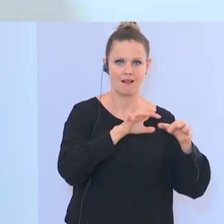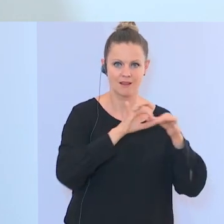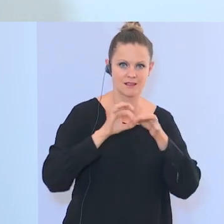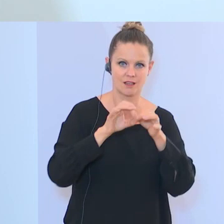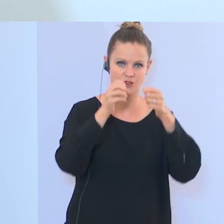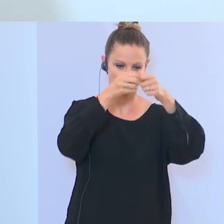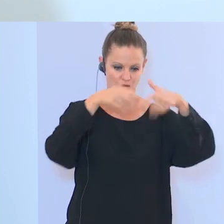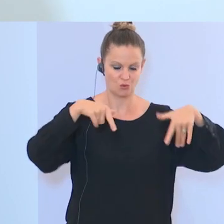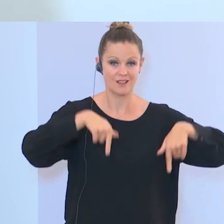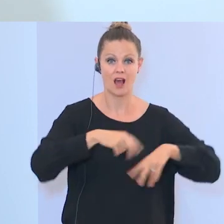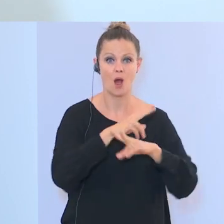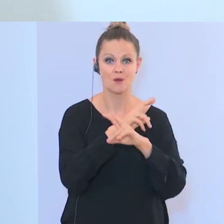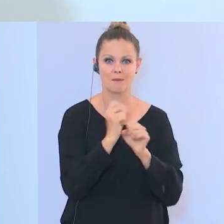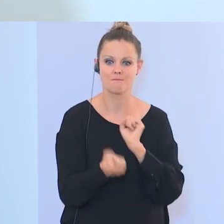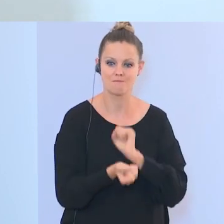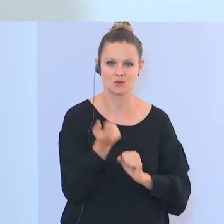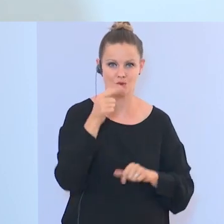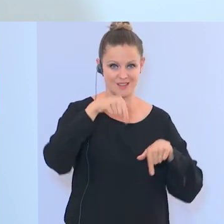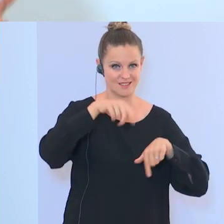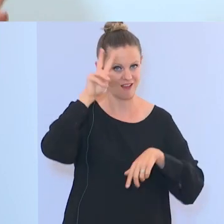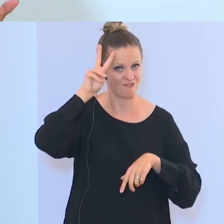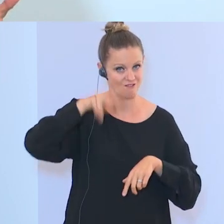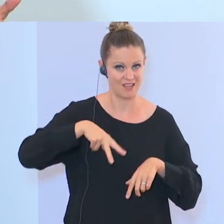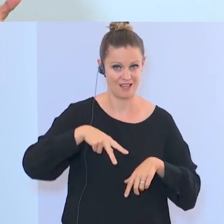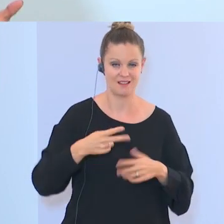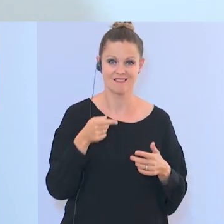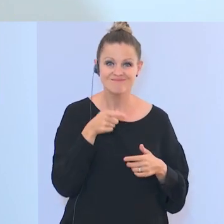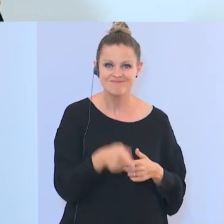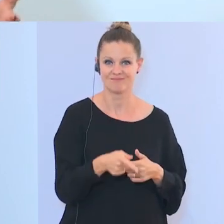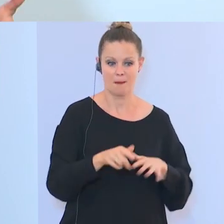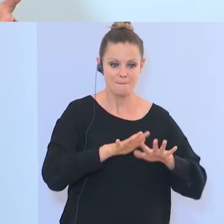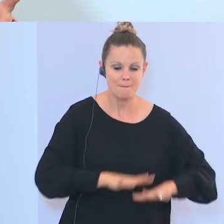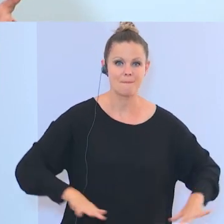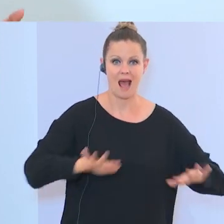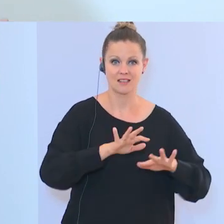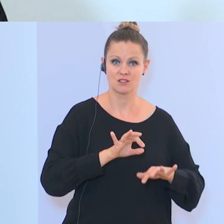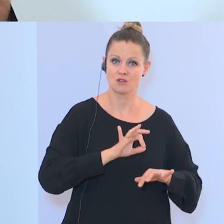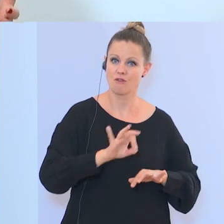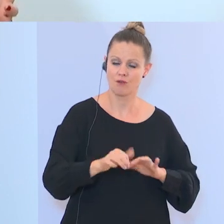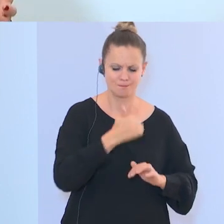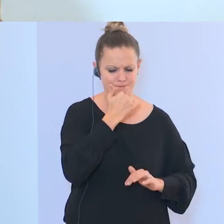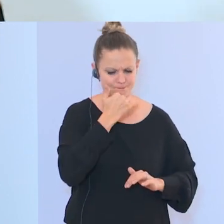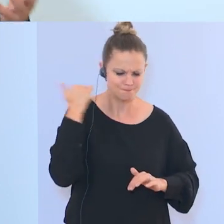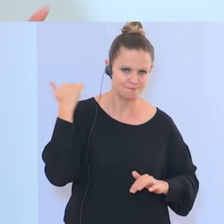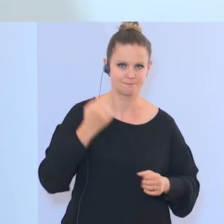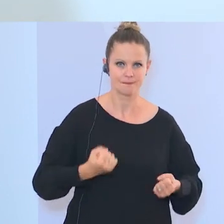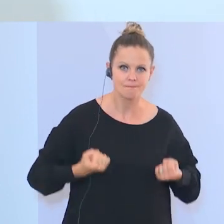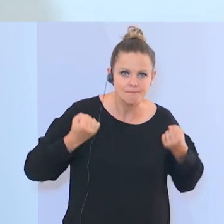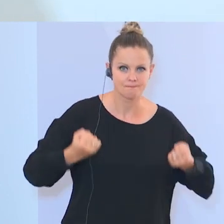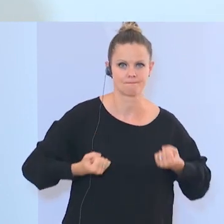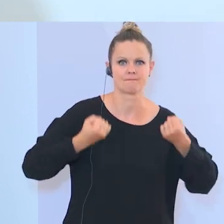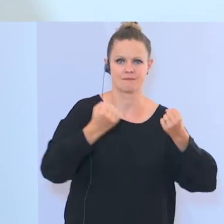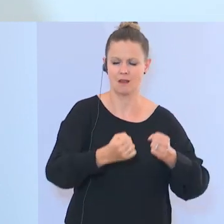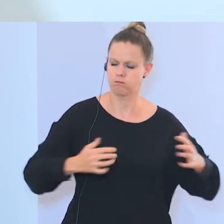in Österreich, insbesondere in Wien gibt, die den Nährboden bilden für Radikalisierung, für Gewalt, auch für diese